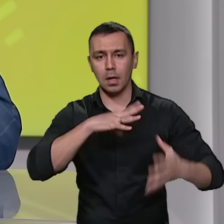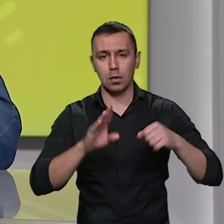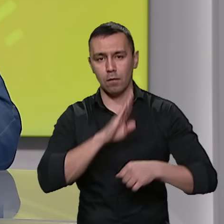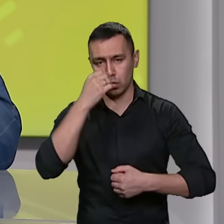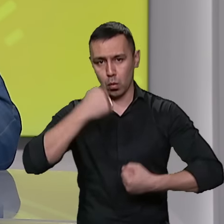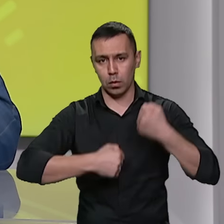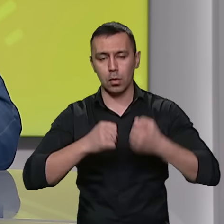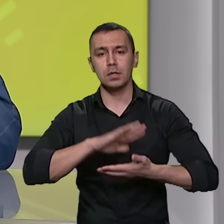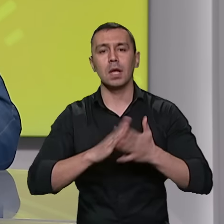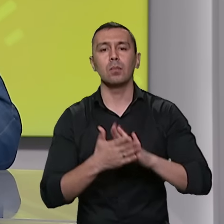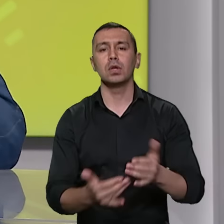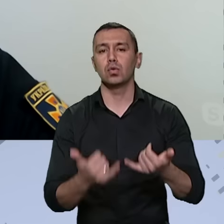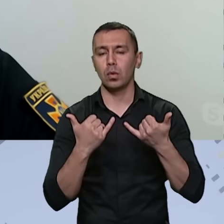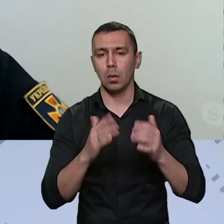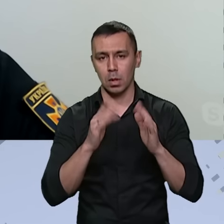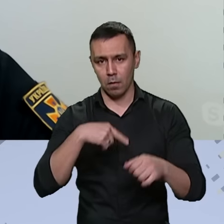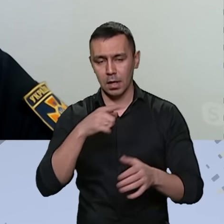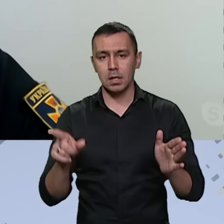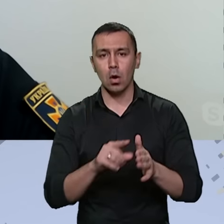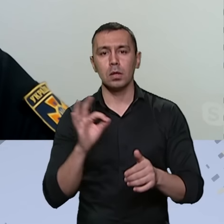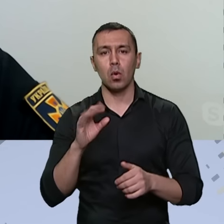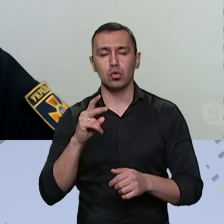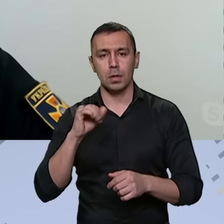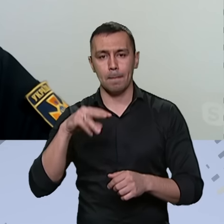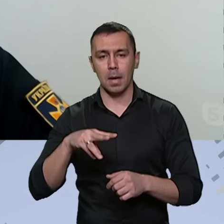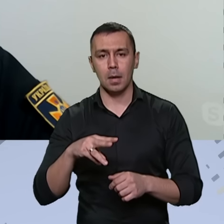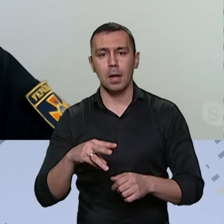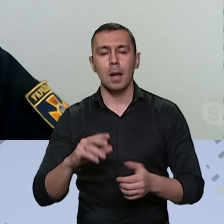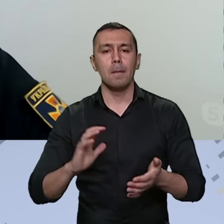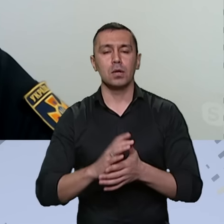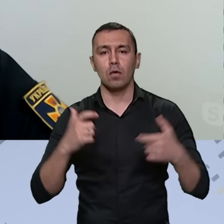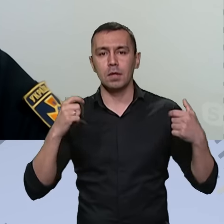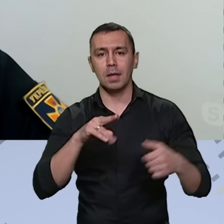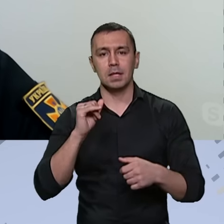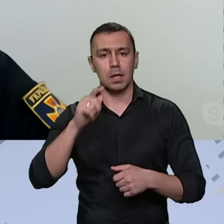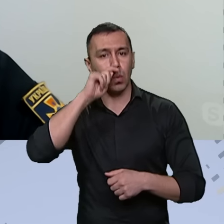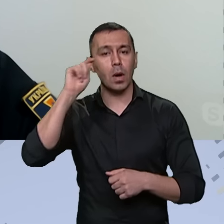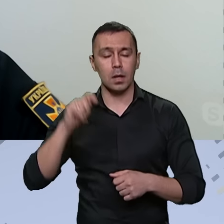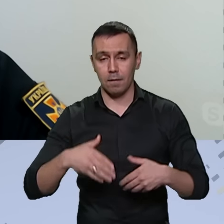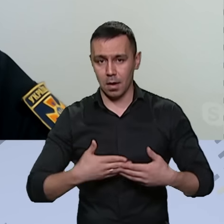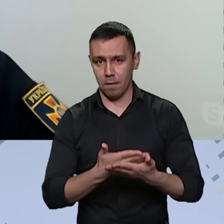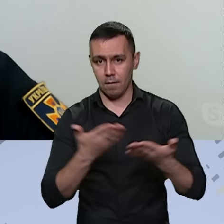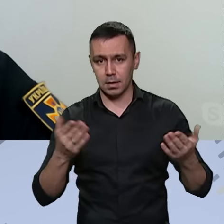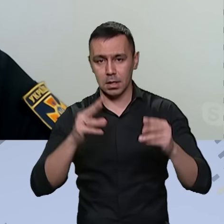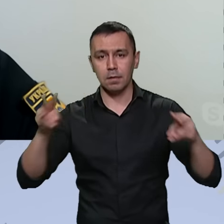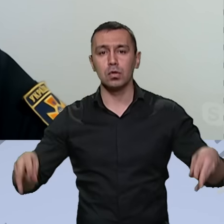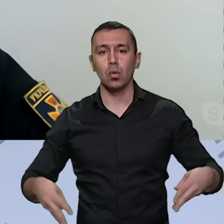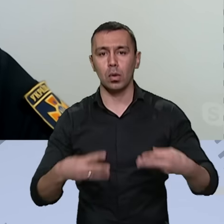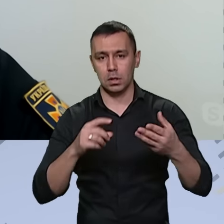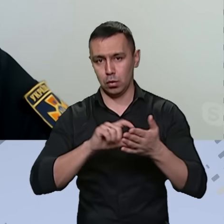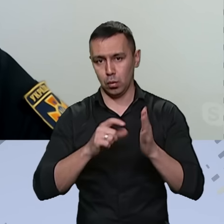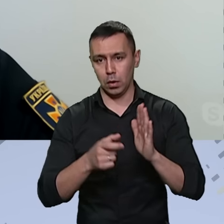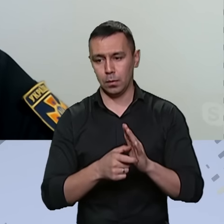ворожого удару станом на сьогодні, будемо говорити з Олександром Хорунжим, пресофіцером ДСНС України. Пане Олександре, вітаю вас на зв'язку зі студією.